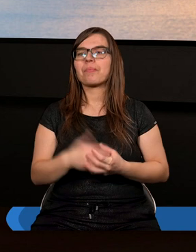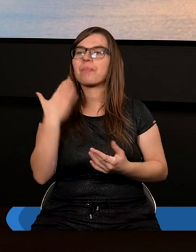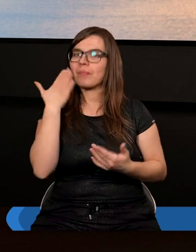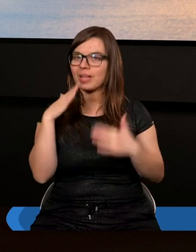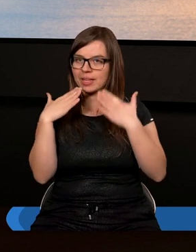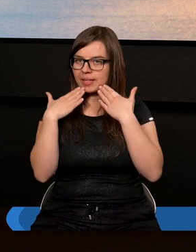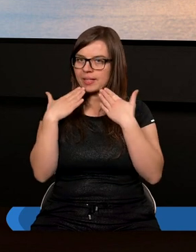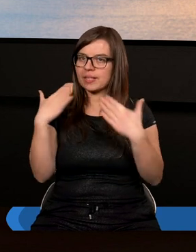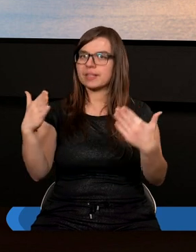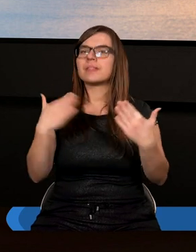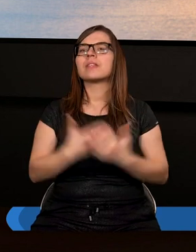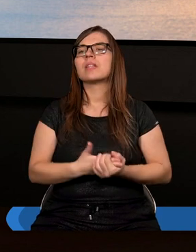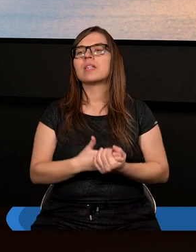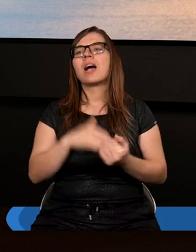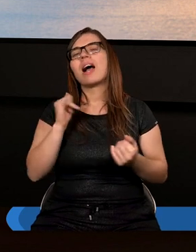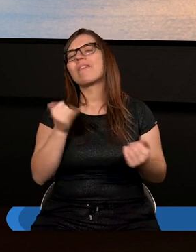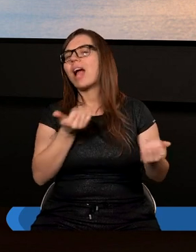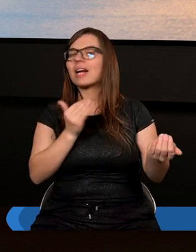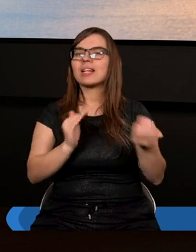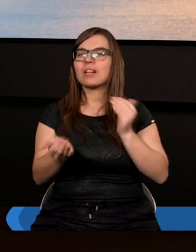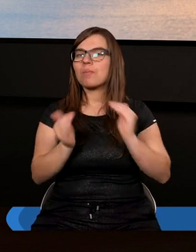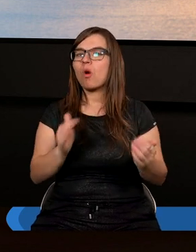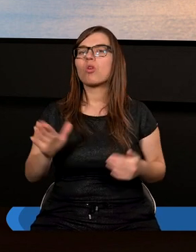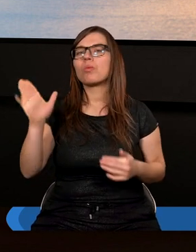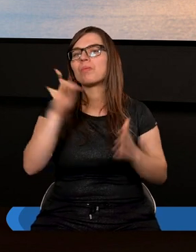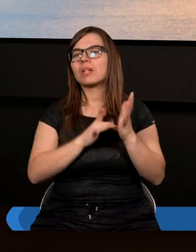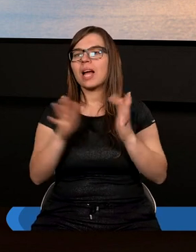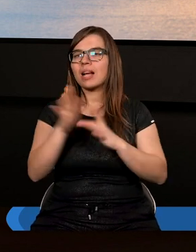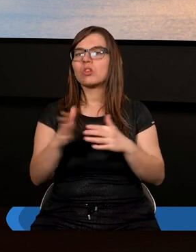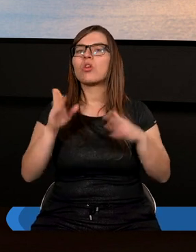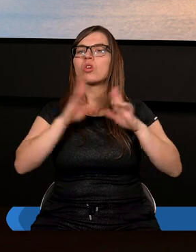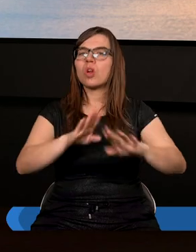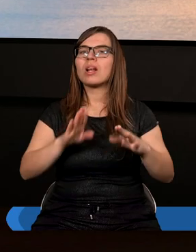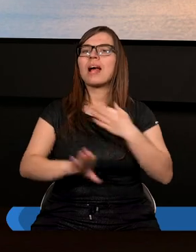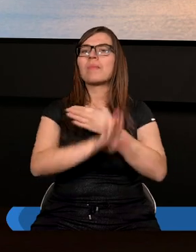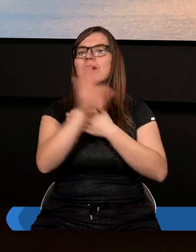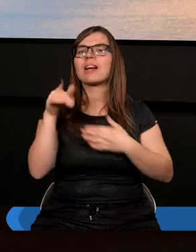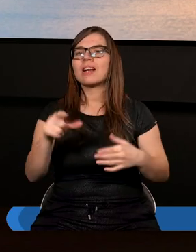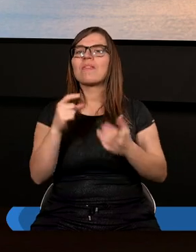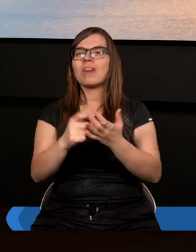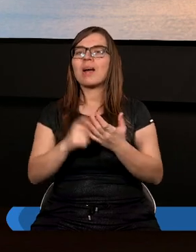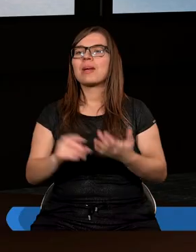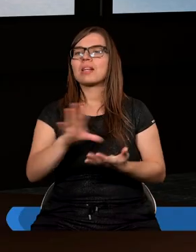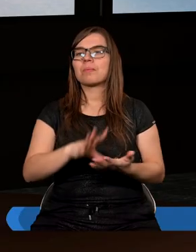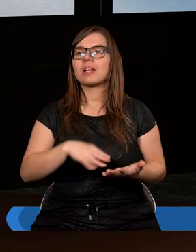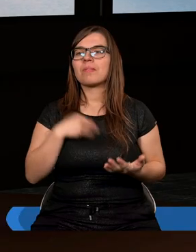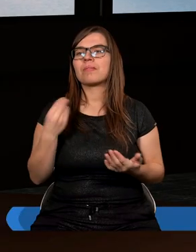Bardzo dziękuję. W jaki sposób Pan Jezus zostaje przedstawiony w tym fragmencie Pisma Świętego?